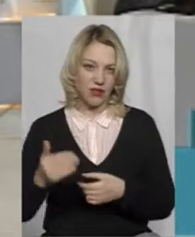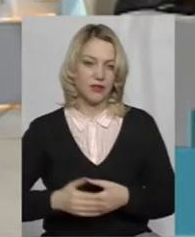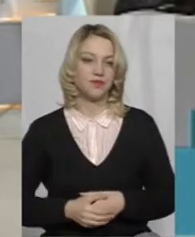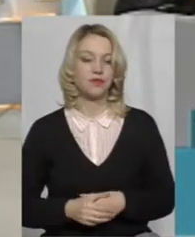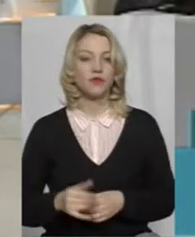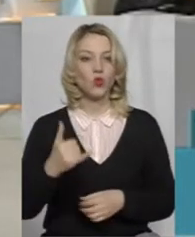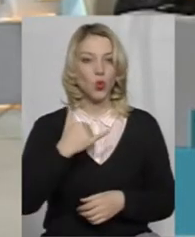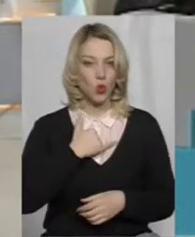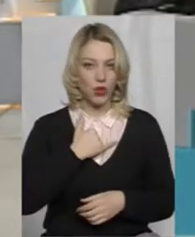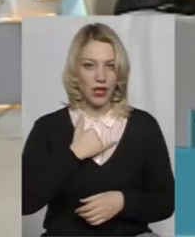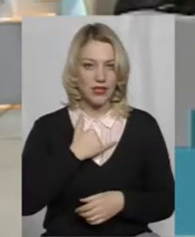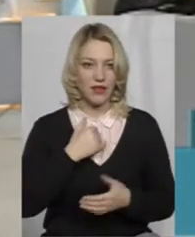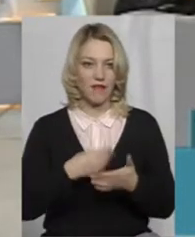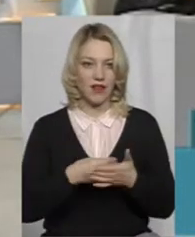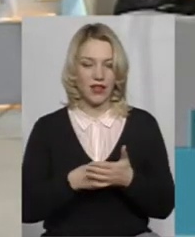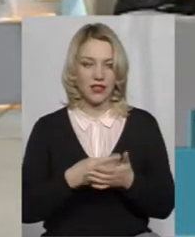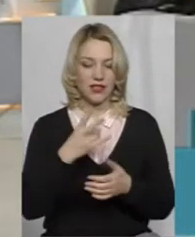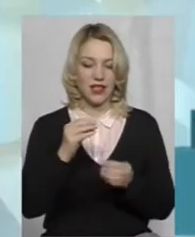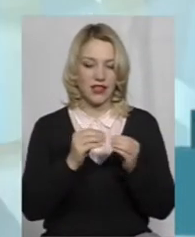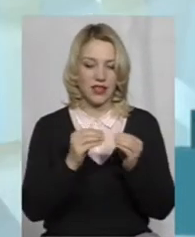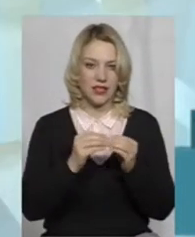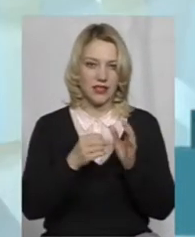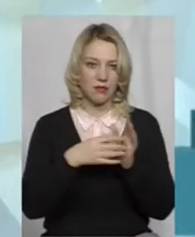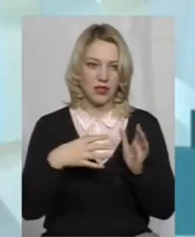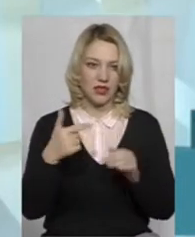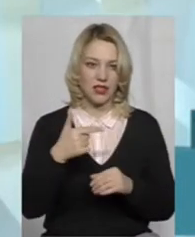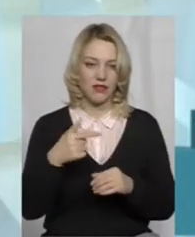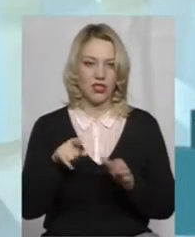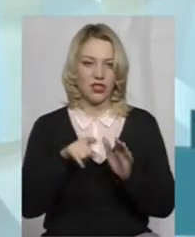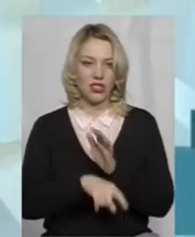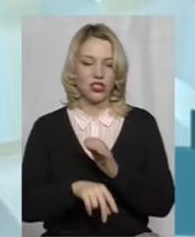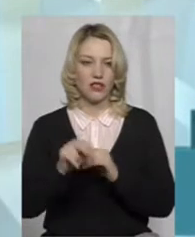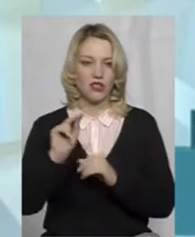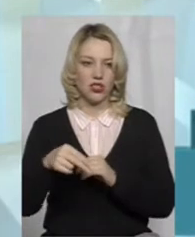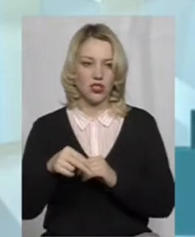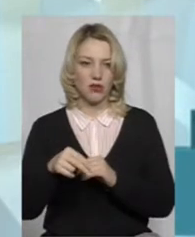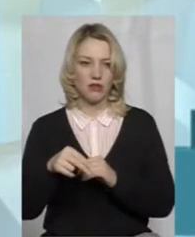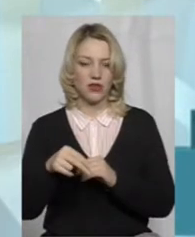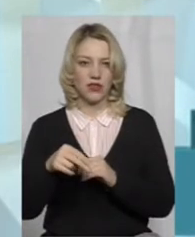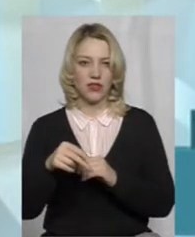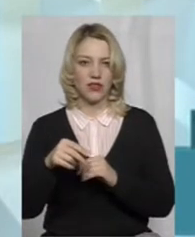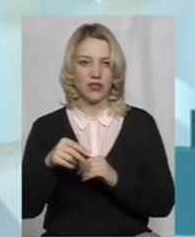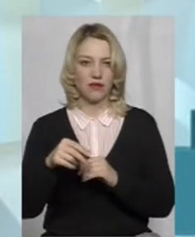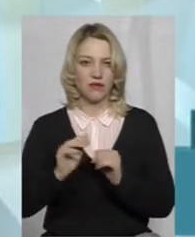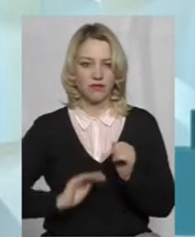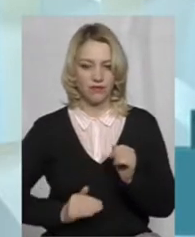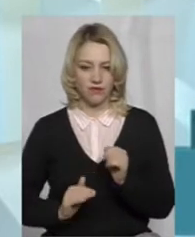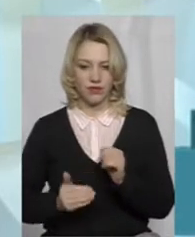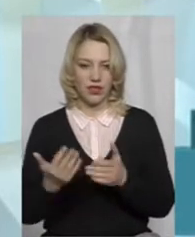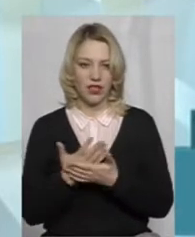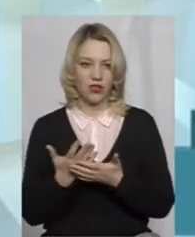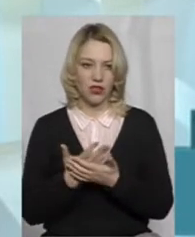скажімо так, у нас вартість квитка десь на 10-15 гривень дешевше, ніж в мережевому кінотеатрі, який